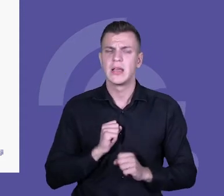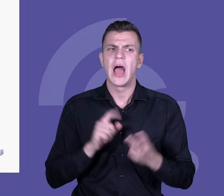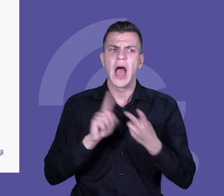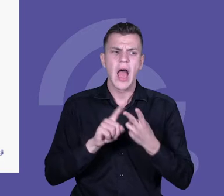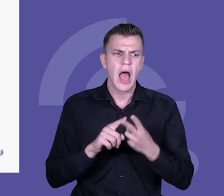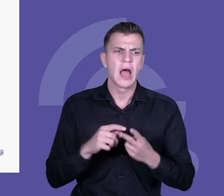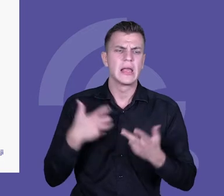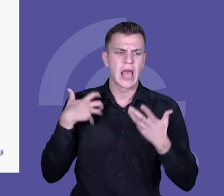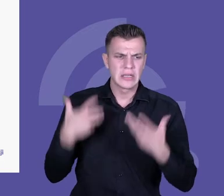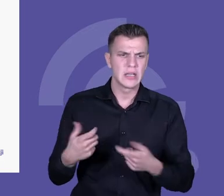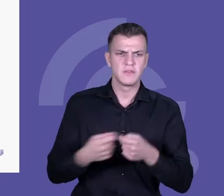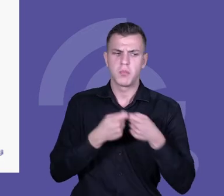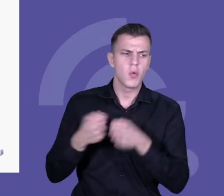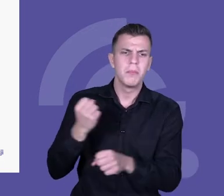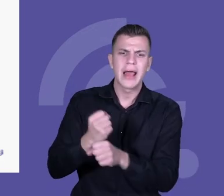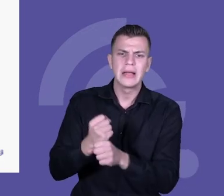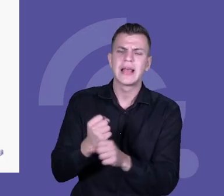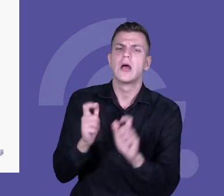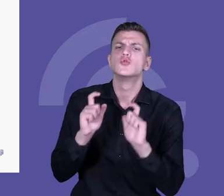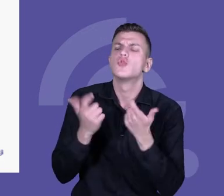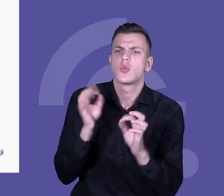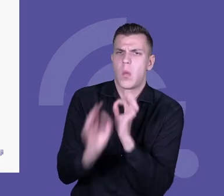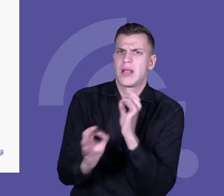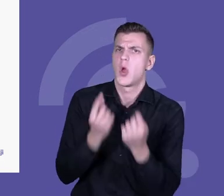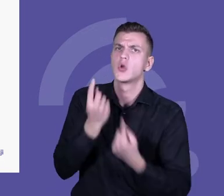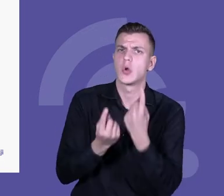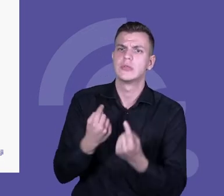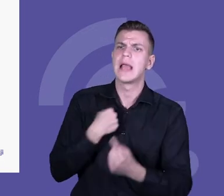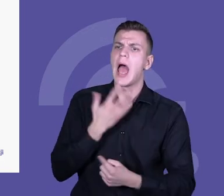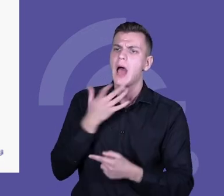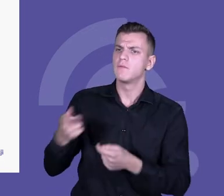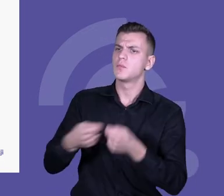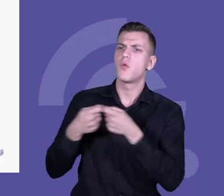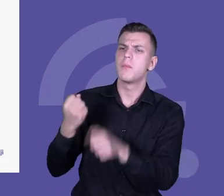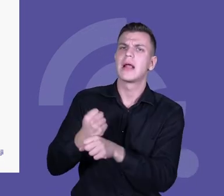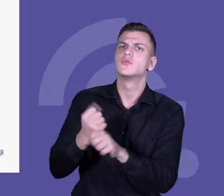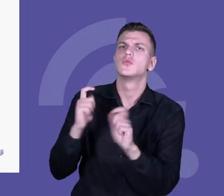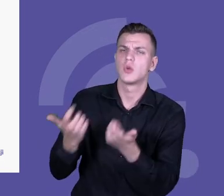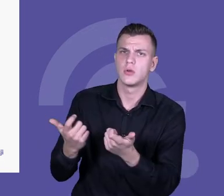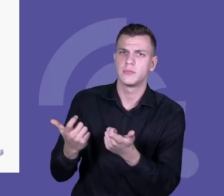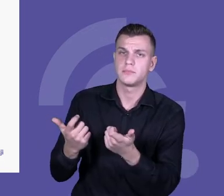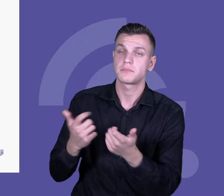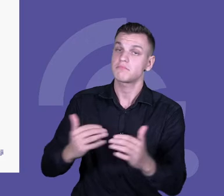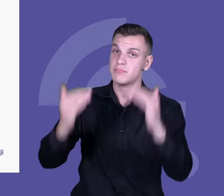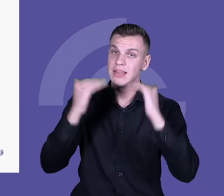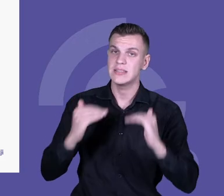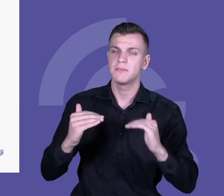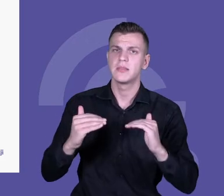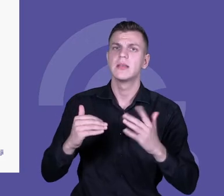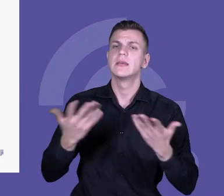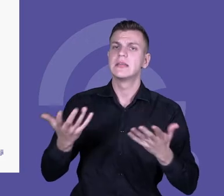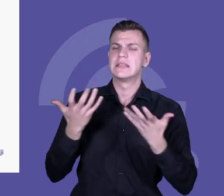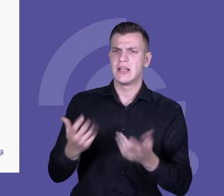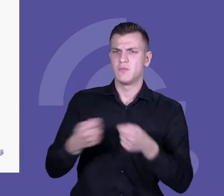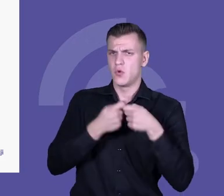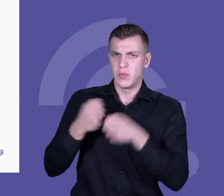chcieli, żeby oni byli w stanie zrobić. Dalej, zastanówmy się, jeżeli chcemy uczyć uczniów współpracy, to jakie normy klasowe,